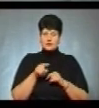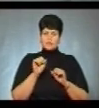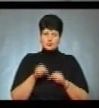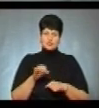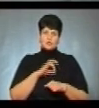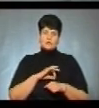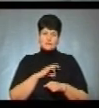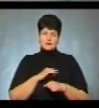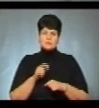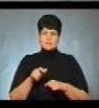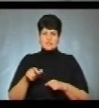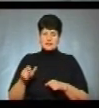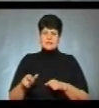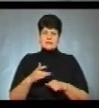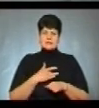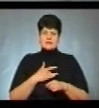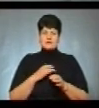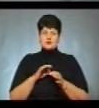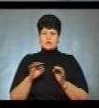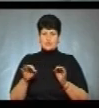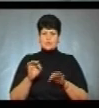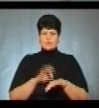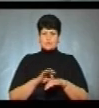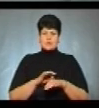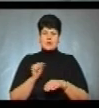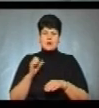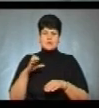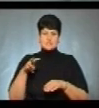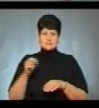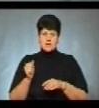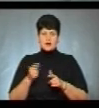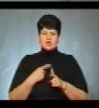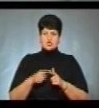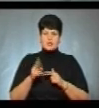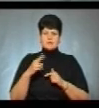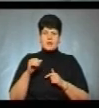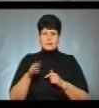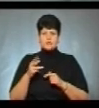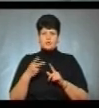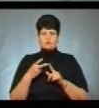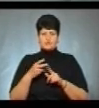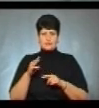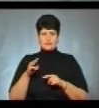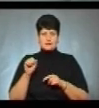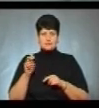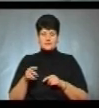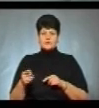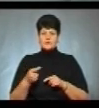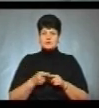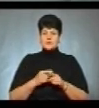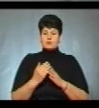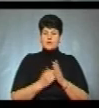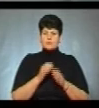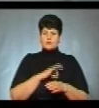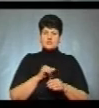користуватися пацієнти серцево-судинними захворюваннями, бронхіальною астмою чи діабетом другого типу. У Тернополі цією програмою користуються